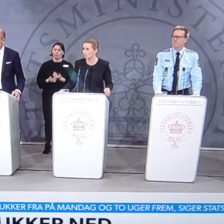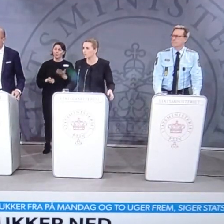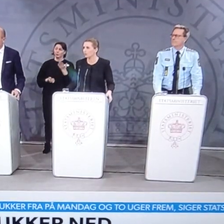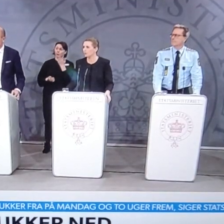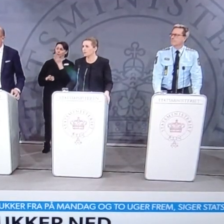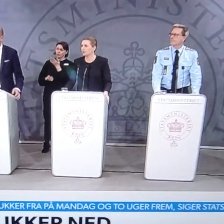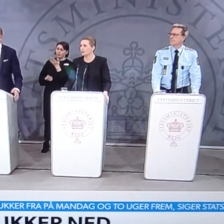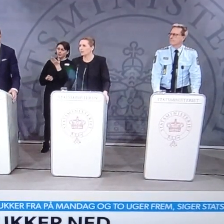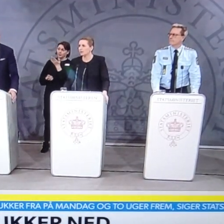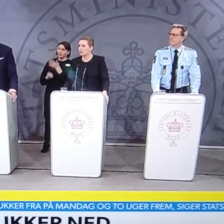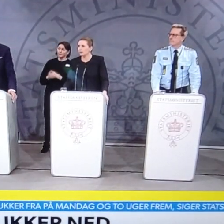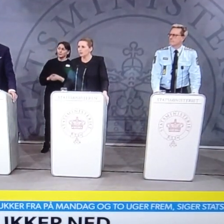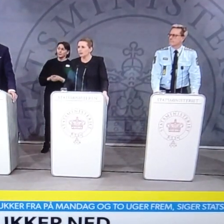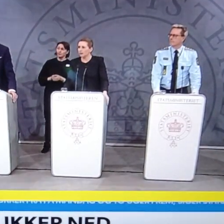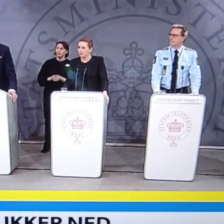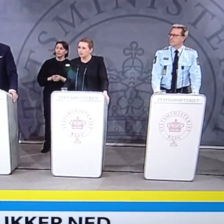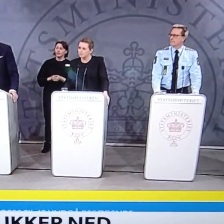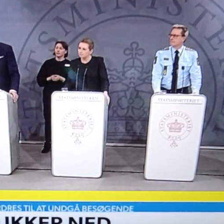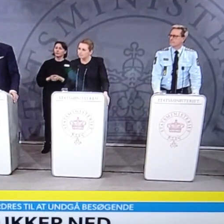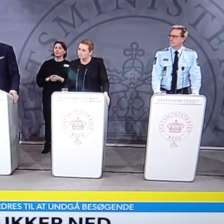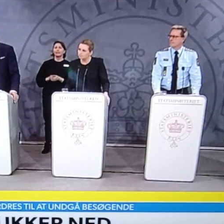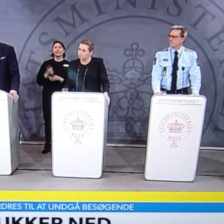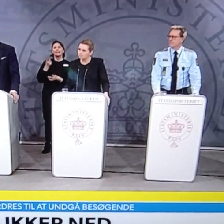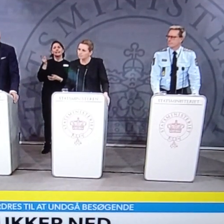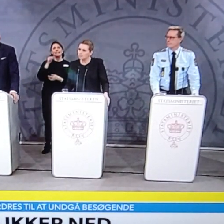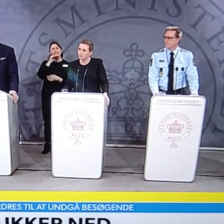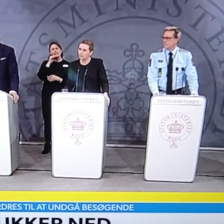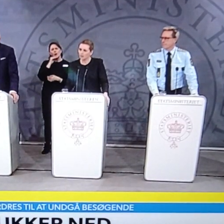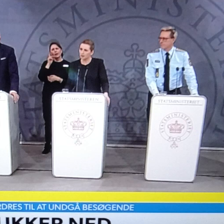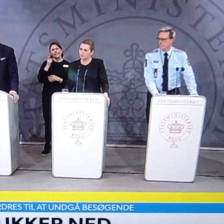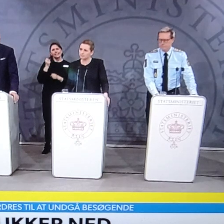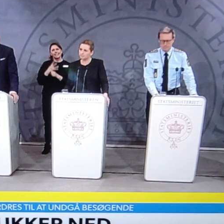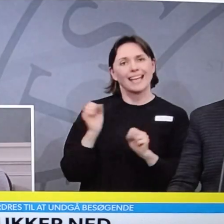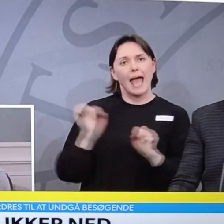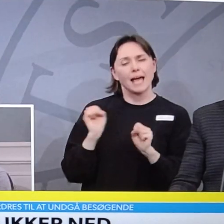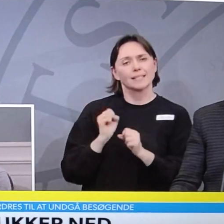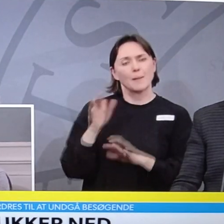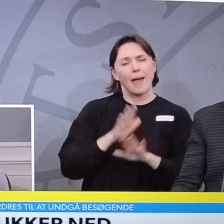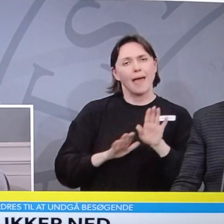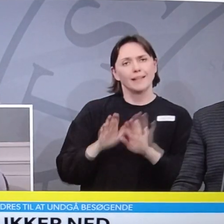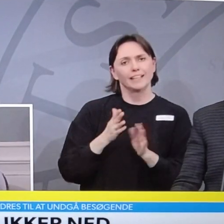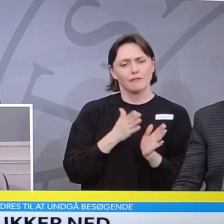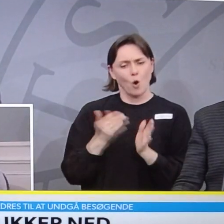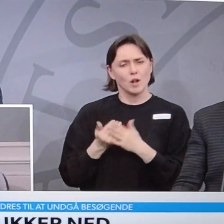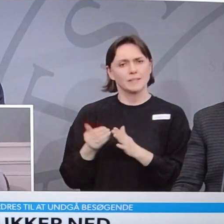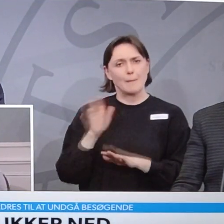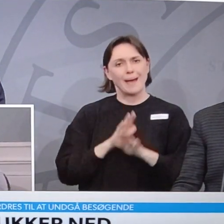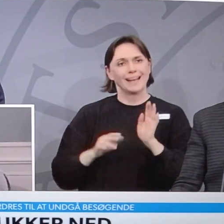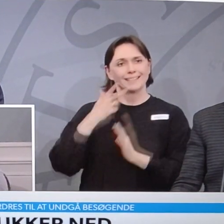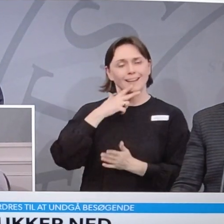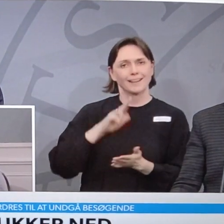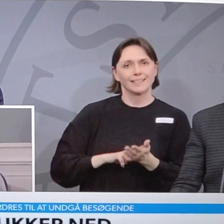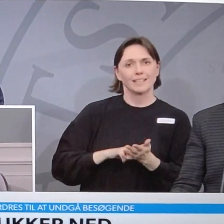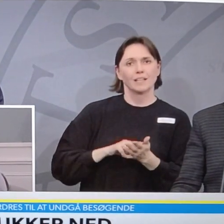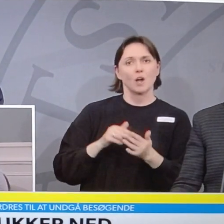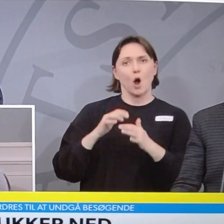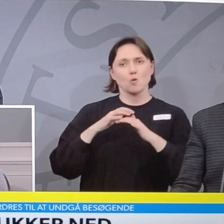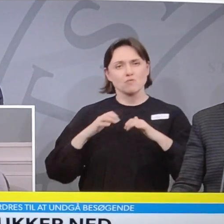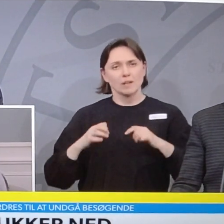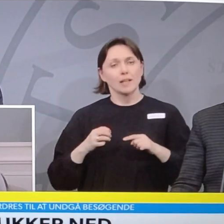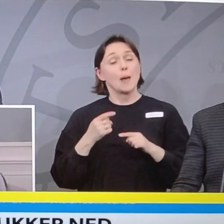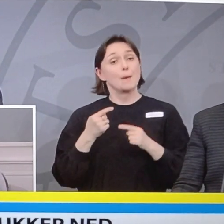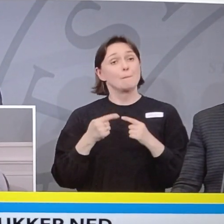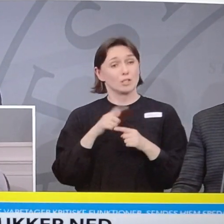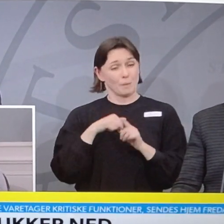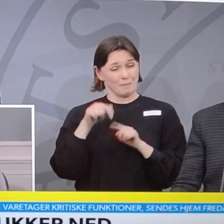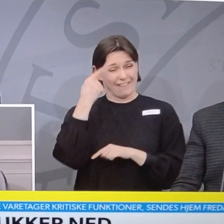det var noget. Nu nævner I selv, at der skal ske hastebehandling i forhold til behandlingsgarantien og udredningsretten. Som vi forstår det,